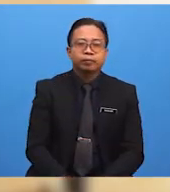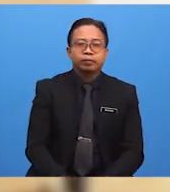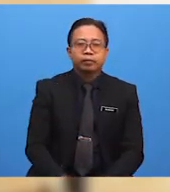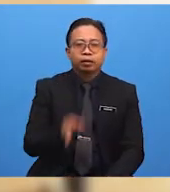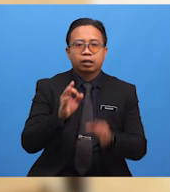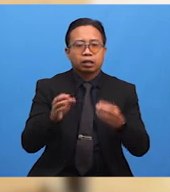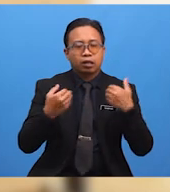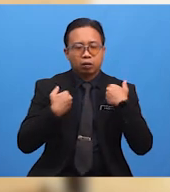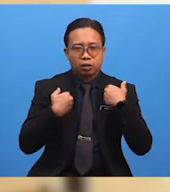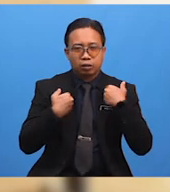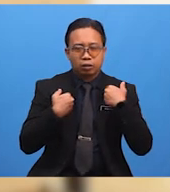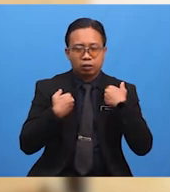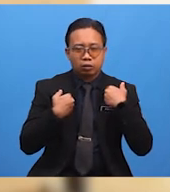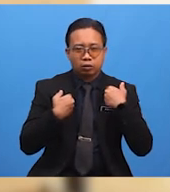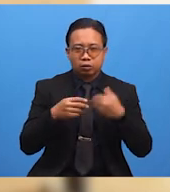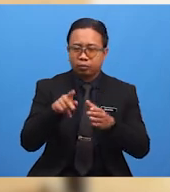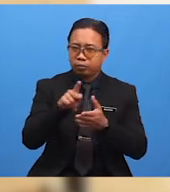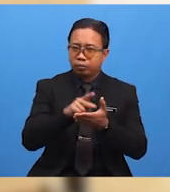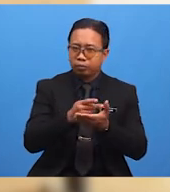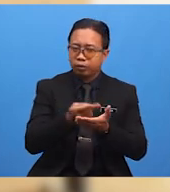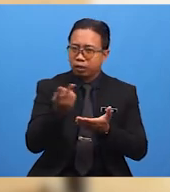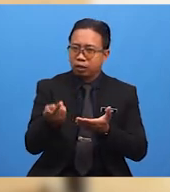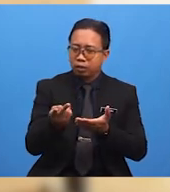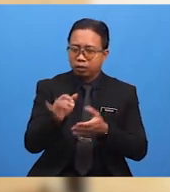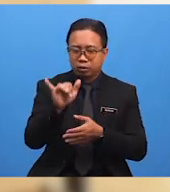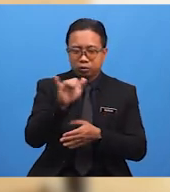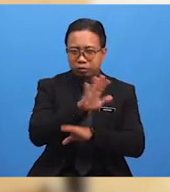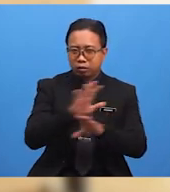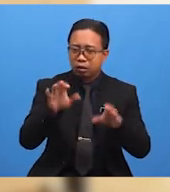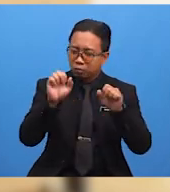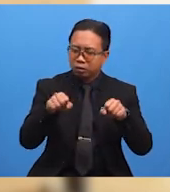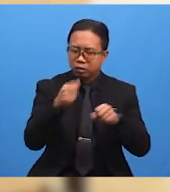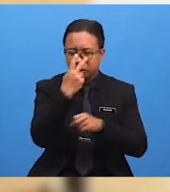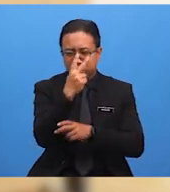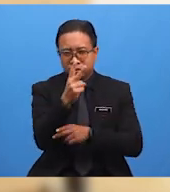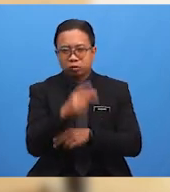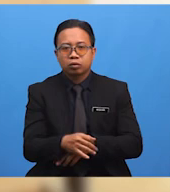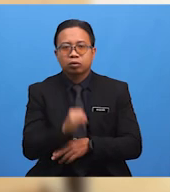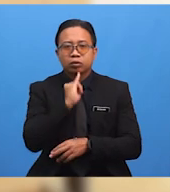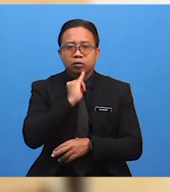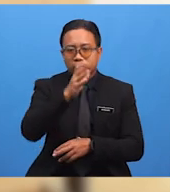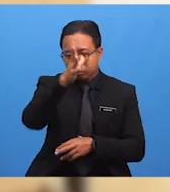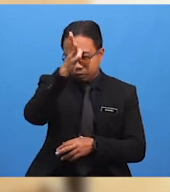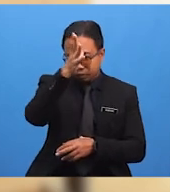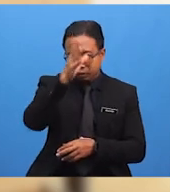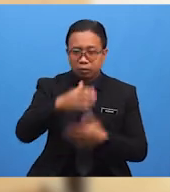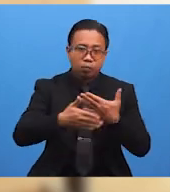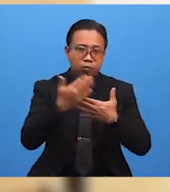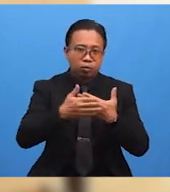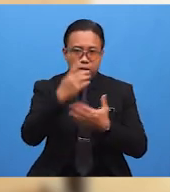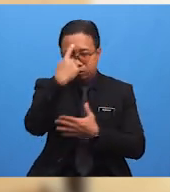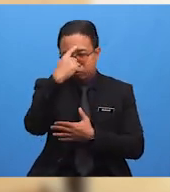Kecemasan Atau Perkara Yang Tidak Diingini Ibu Bapa Mudah